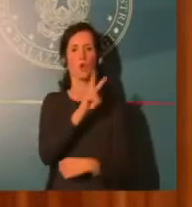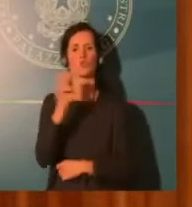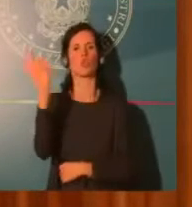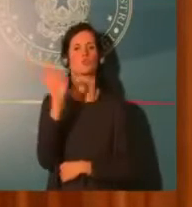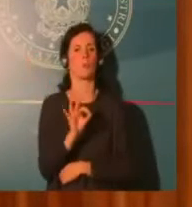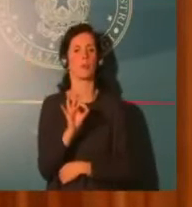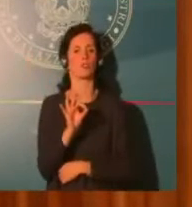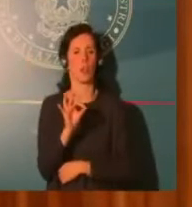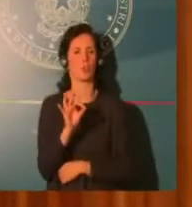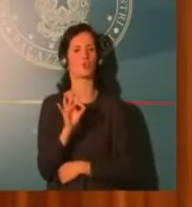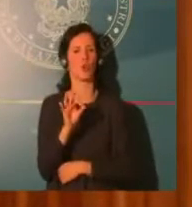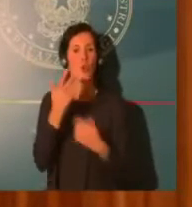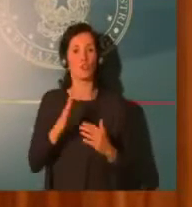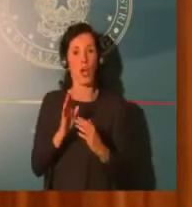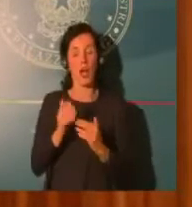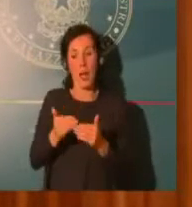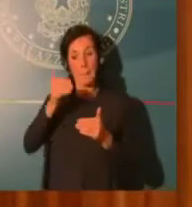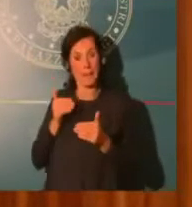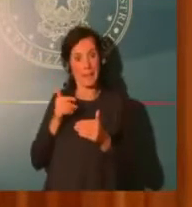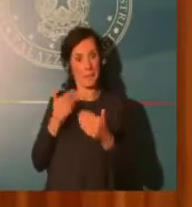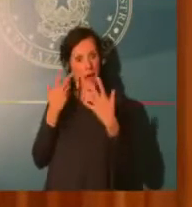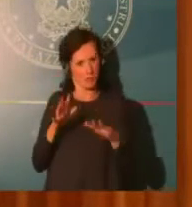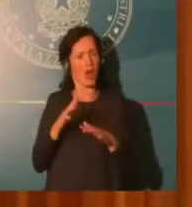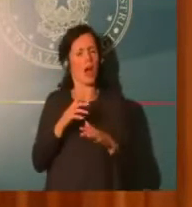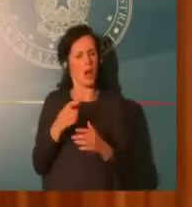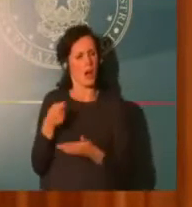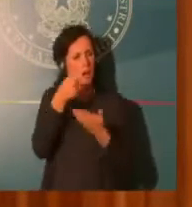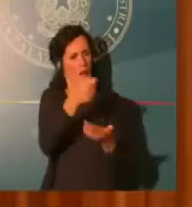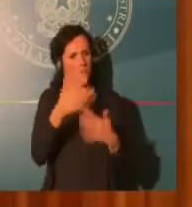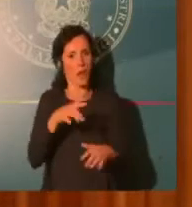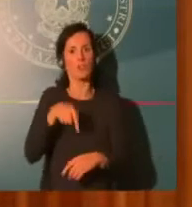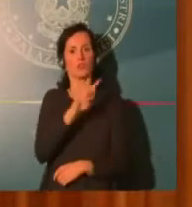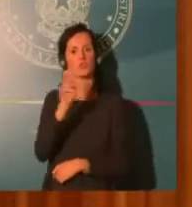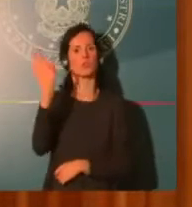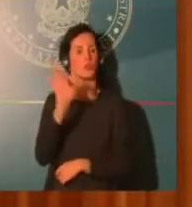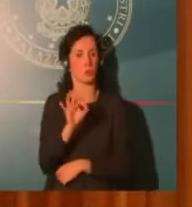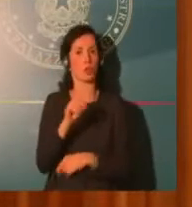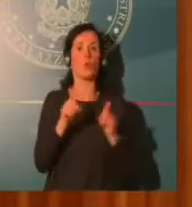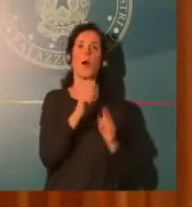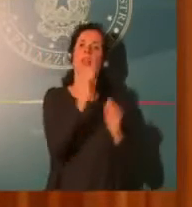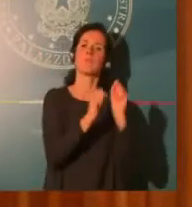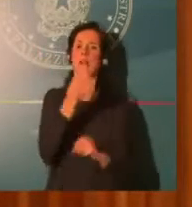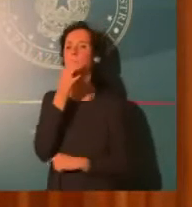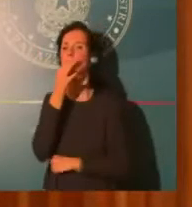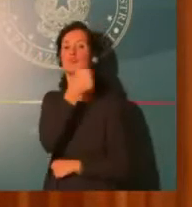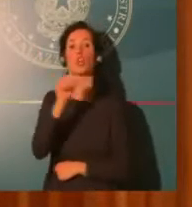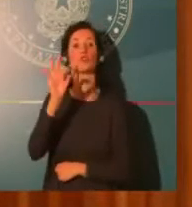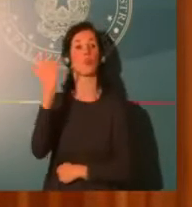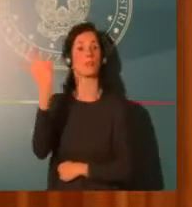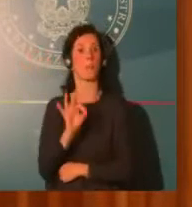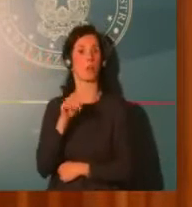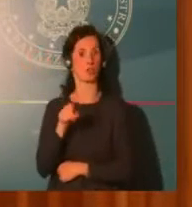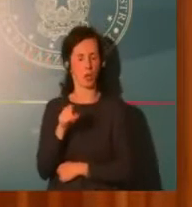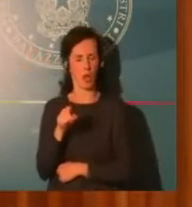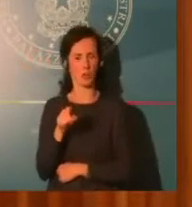Una misura che ricordo era parametrata aprile 2020 su aprile 2019, aprile 2020 in pieno lockdown, quindi il fatturato quella volta era